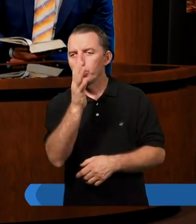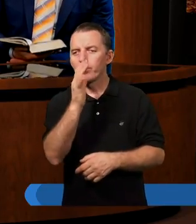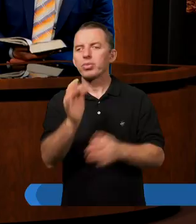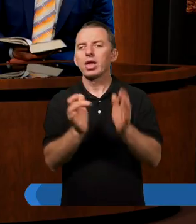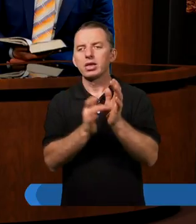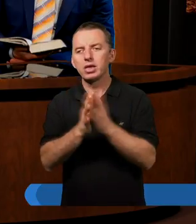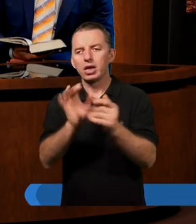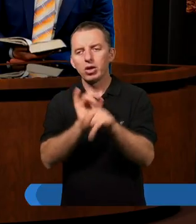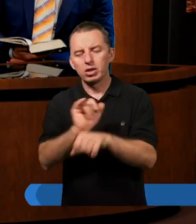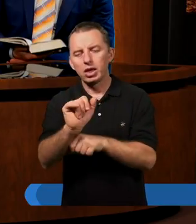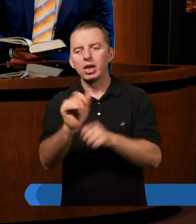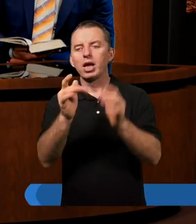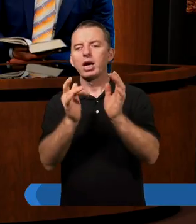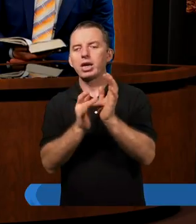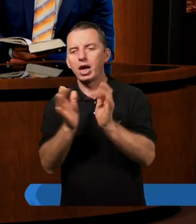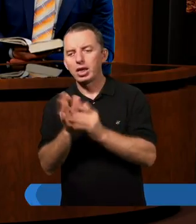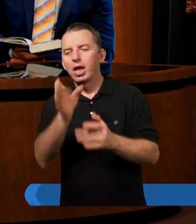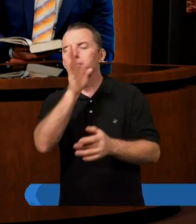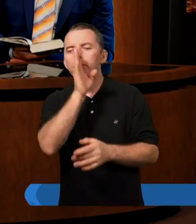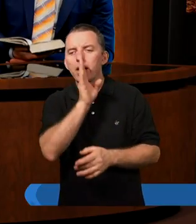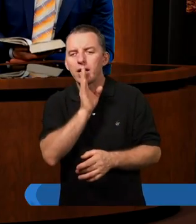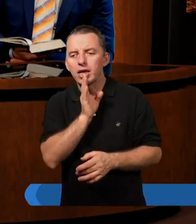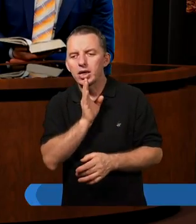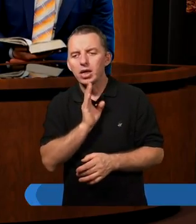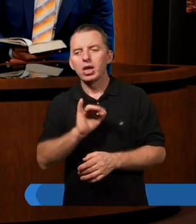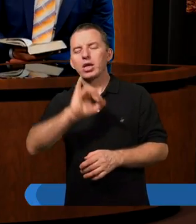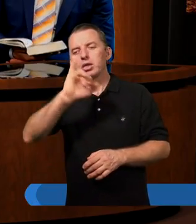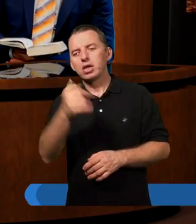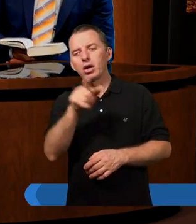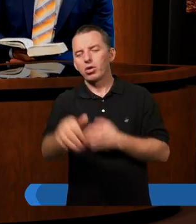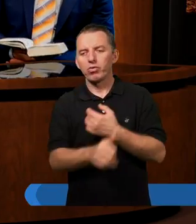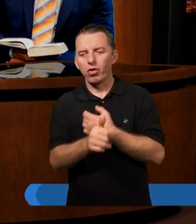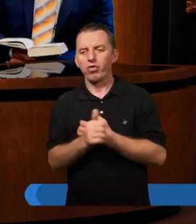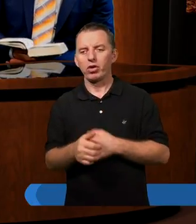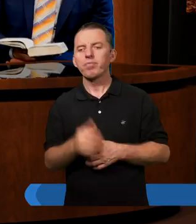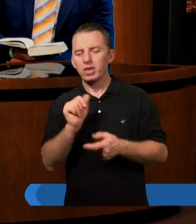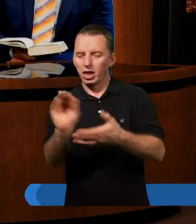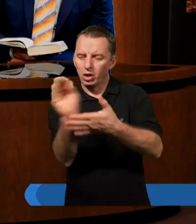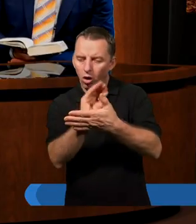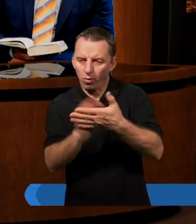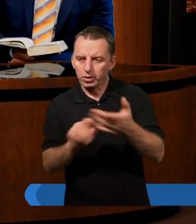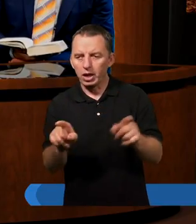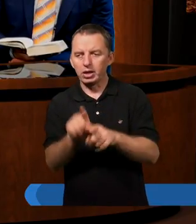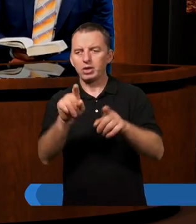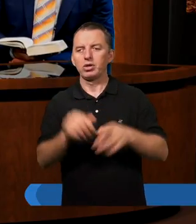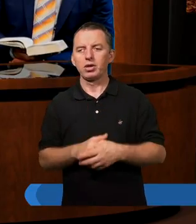Jezus jest Chrystusem, Mesjaszym? Jaki tego był wynik? Tam jest opisane też.